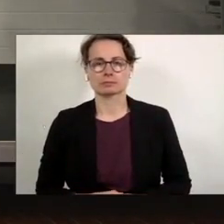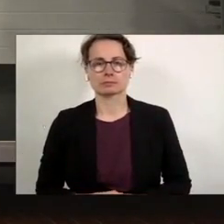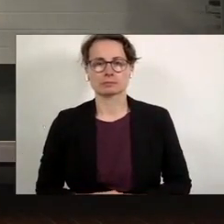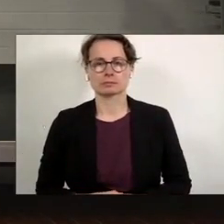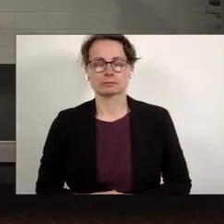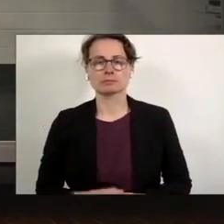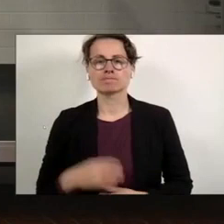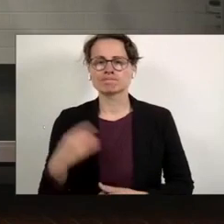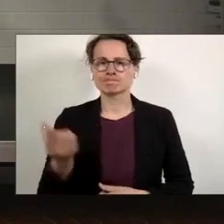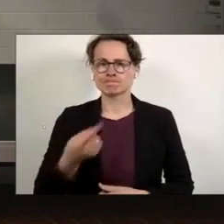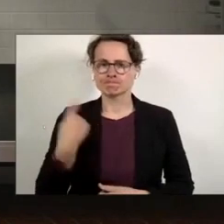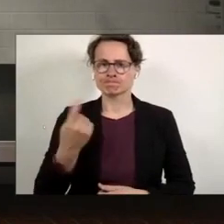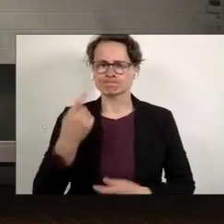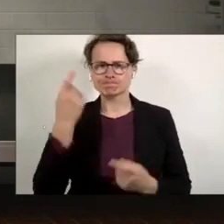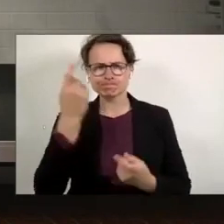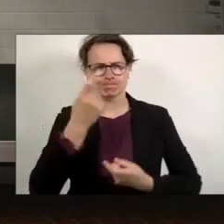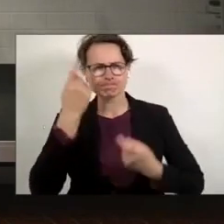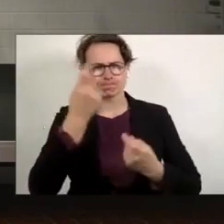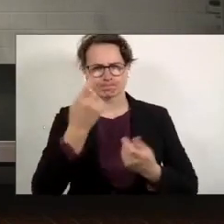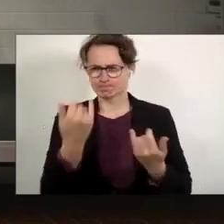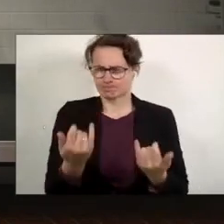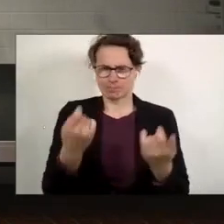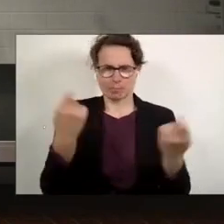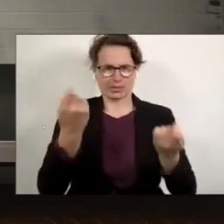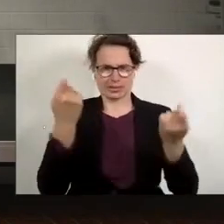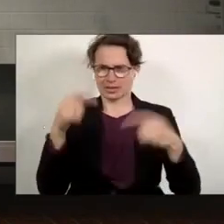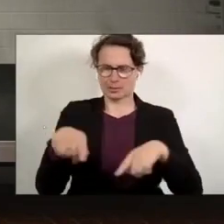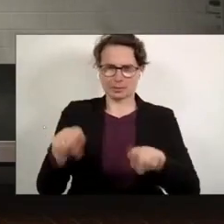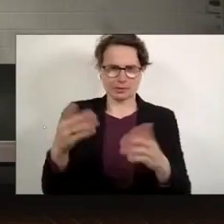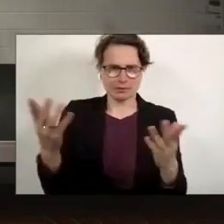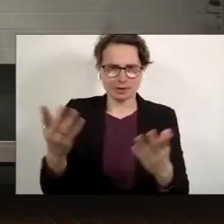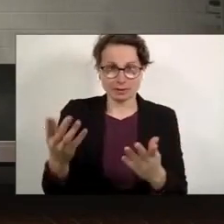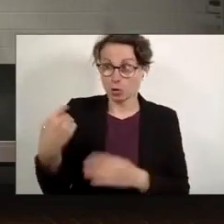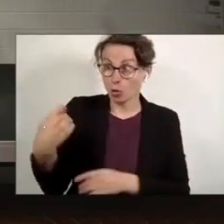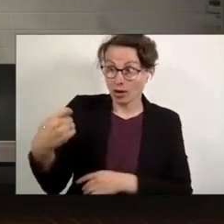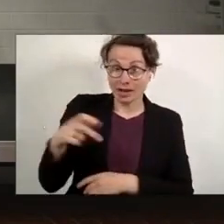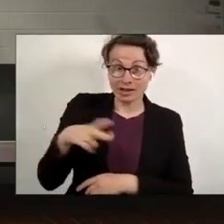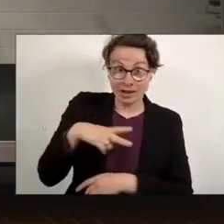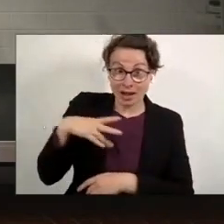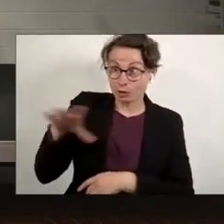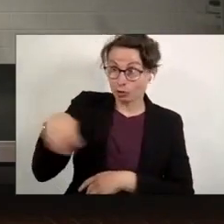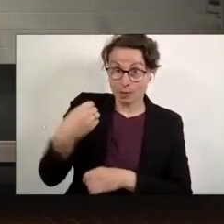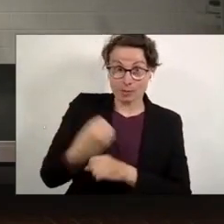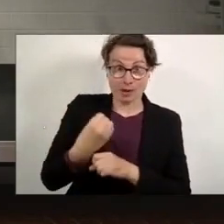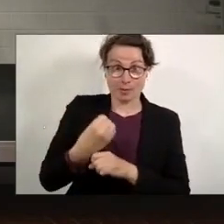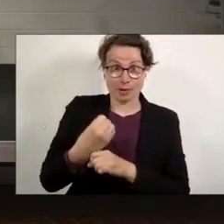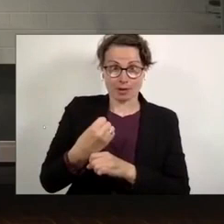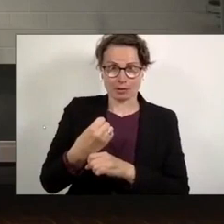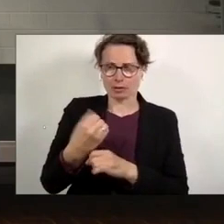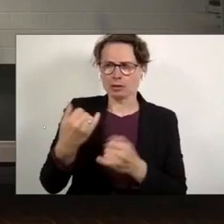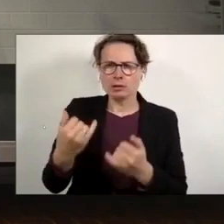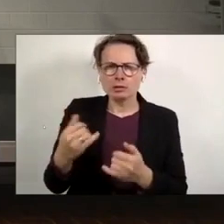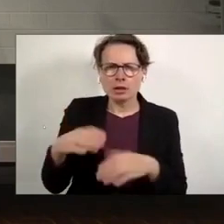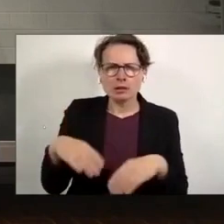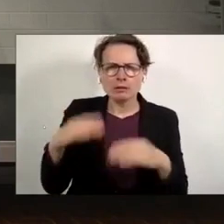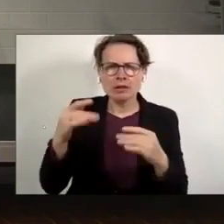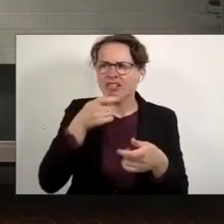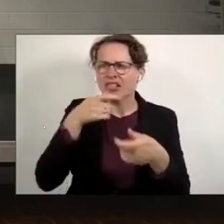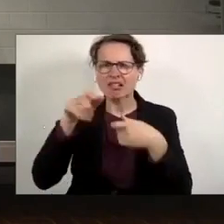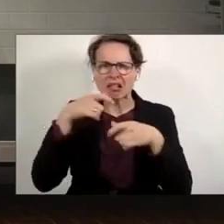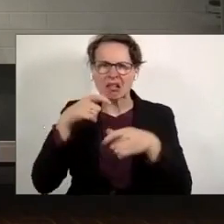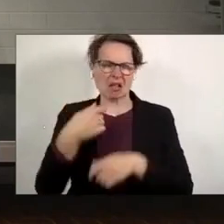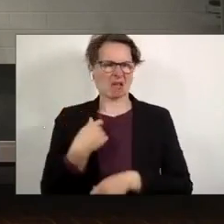Wir wundern uns sehr, was jetzt in den Betrieben passiert. Dass Kollegen, mit denen wir lange zusammengearbeitet haben im Betrieb und die jetzt auch anfangen, wollt ihr nicht